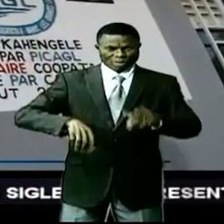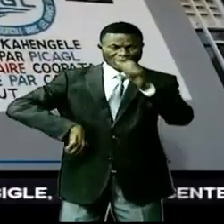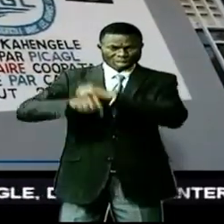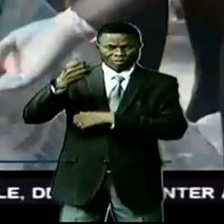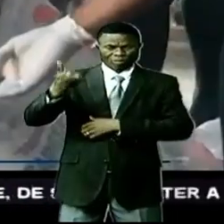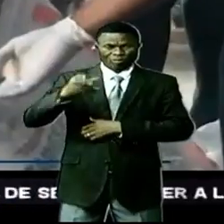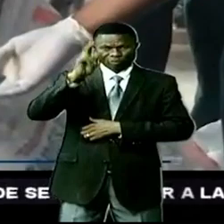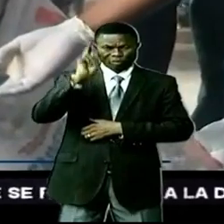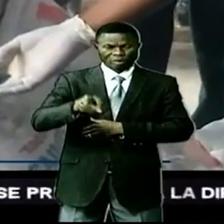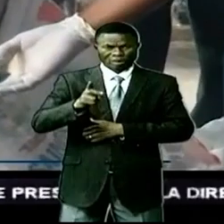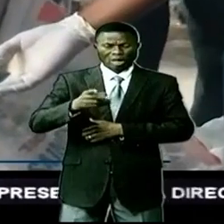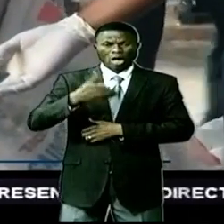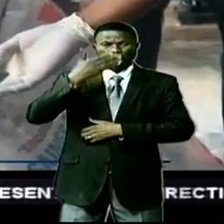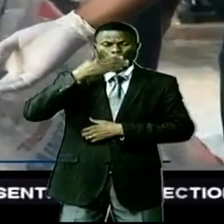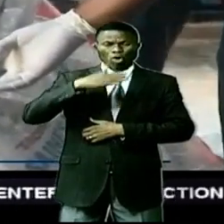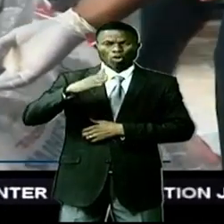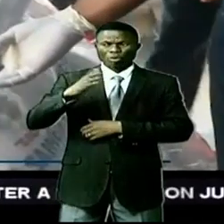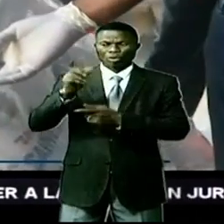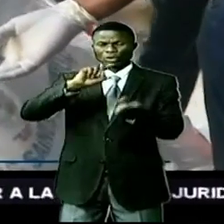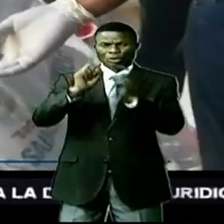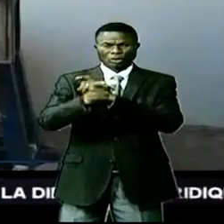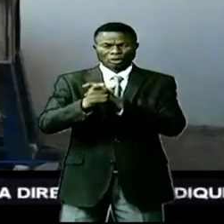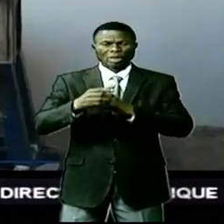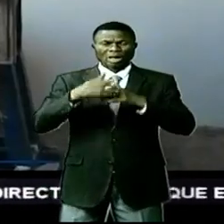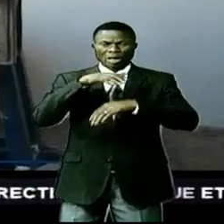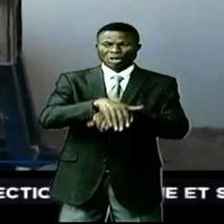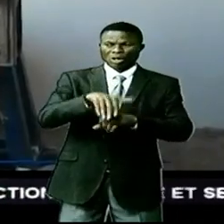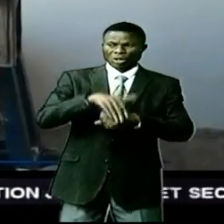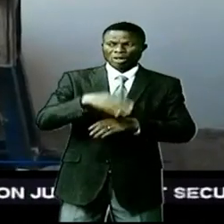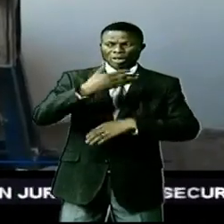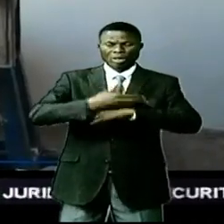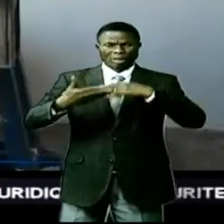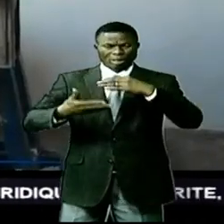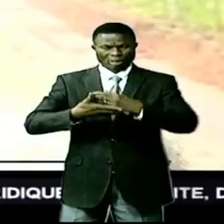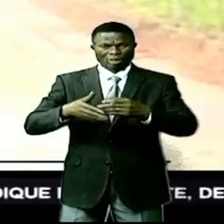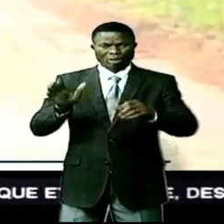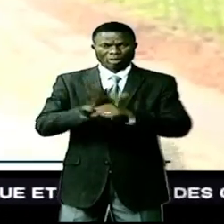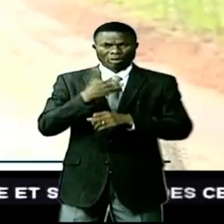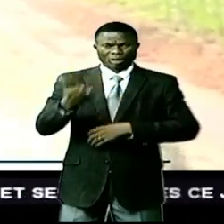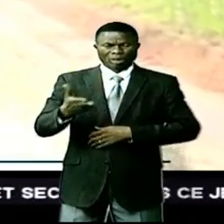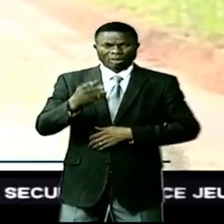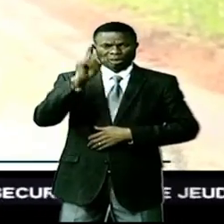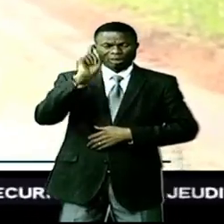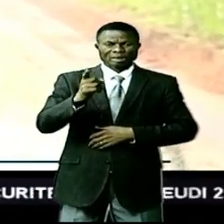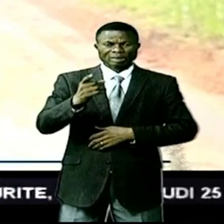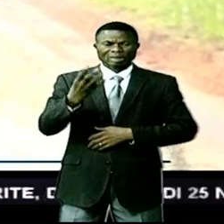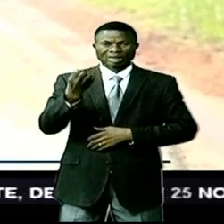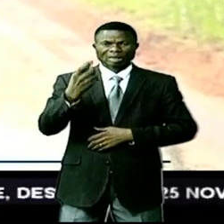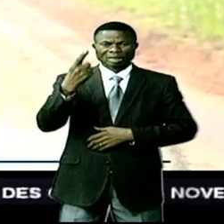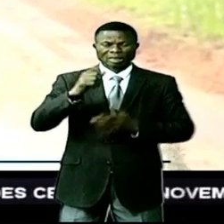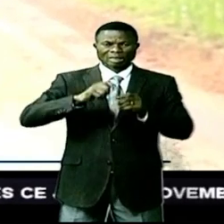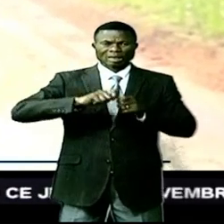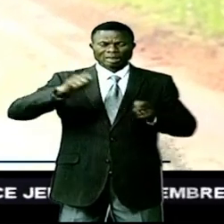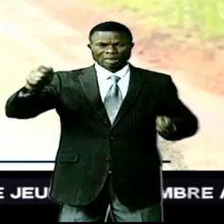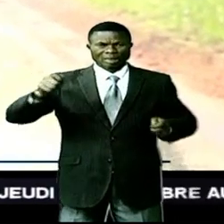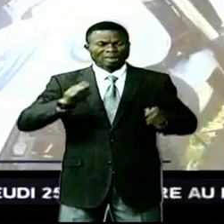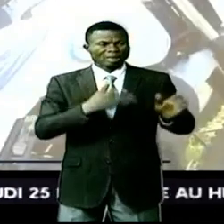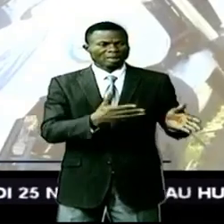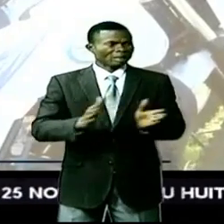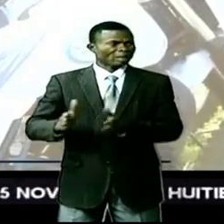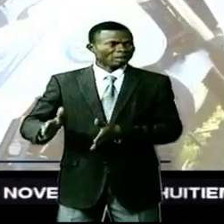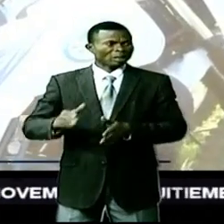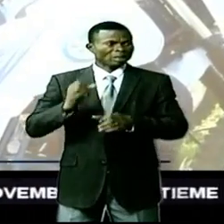total, deux centres communautaires de transformation de maniocs construits et équipés, 141 kilomètres d'euros de dessert agricole